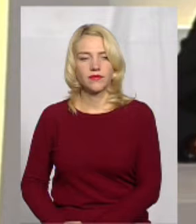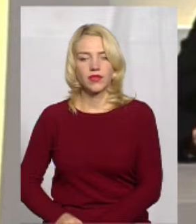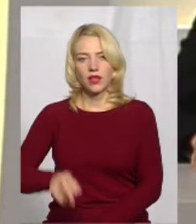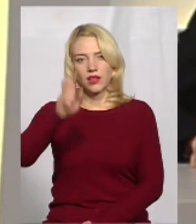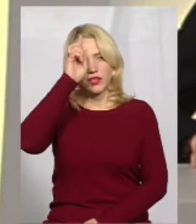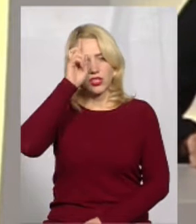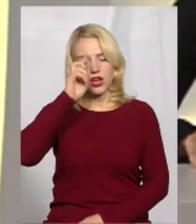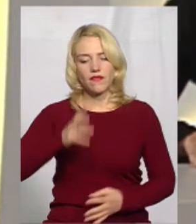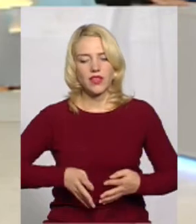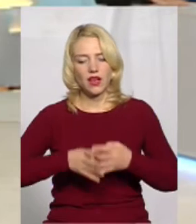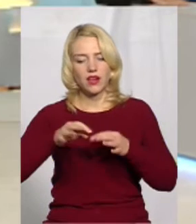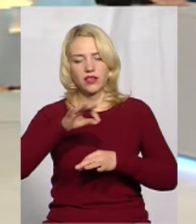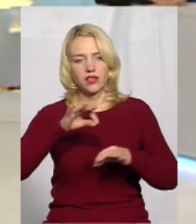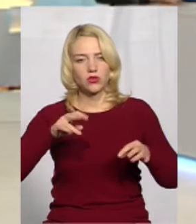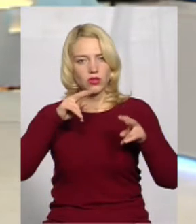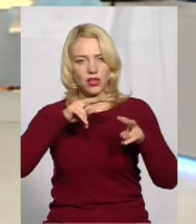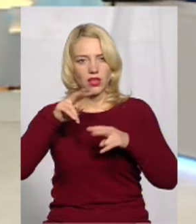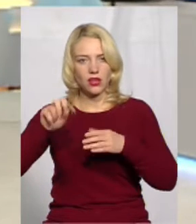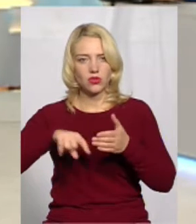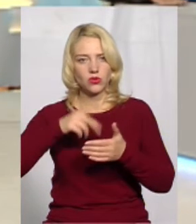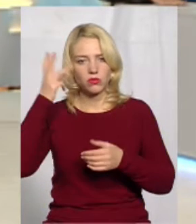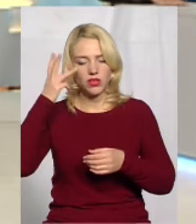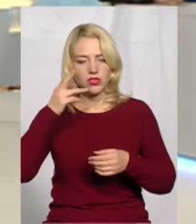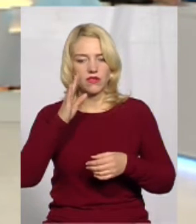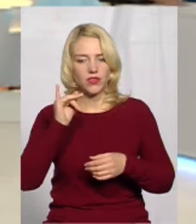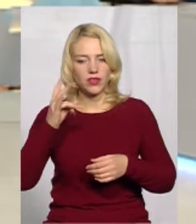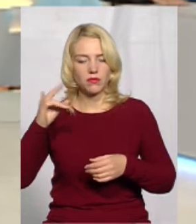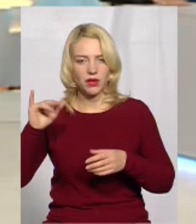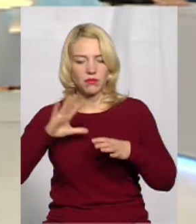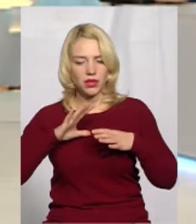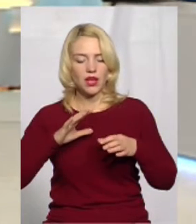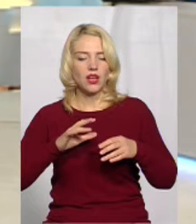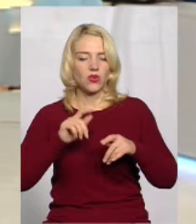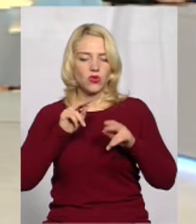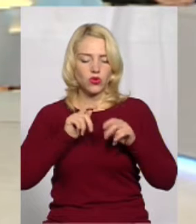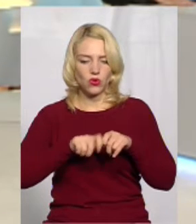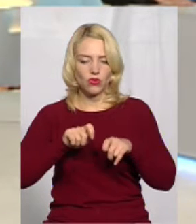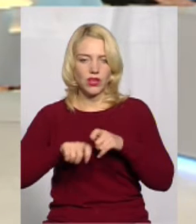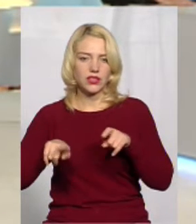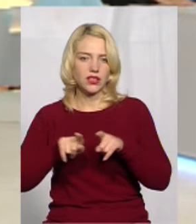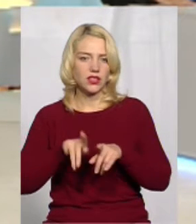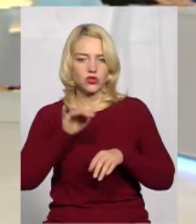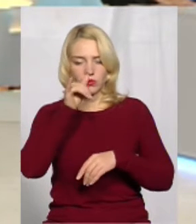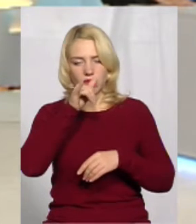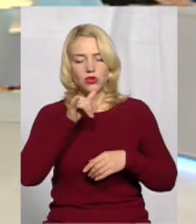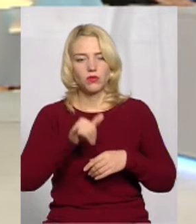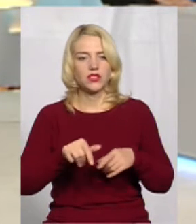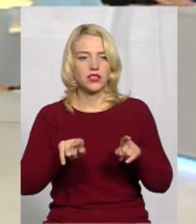Державний архітектурний нагляд у Хмельницькому, він би міг якось контролювати таке, щоб не допустити подібних